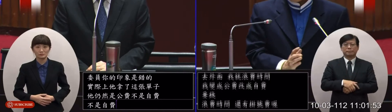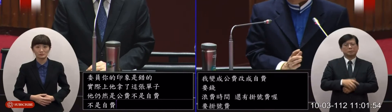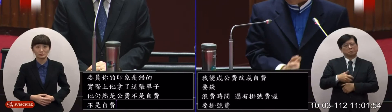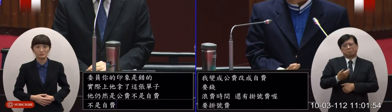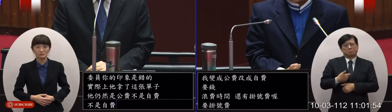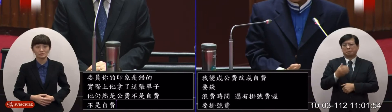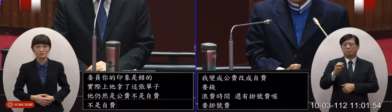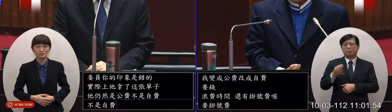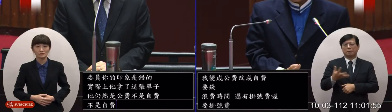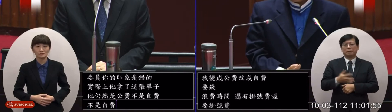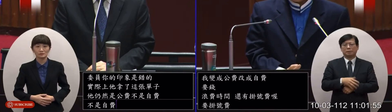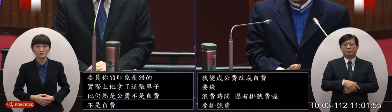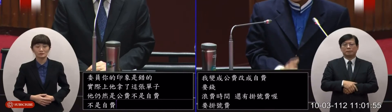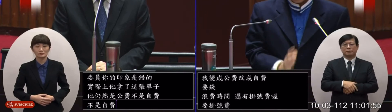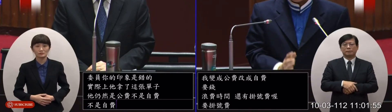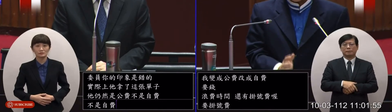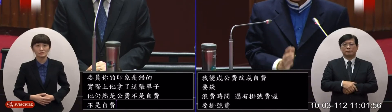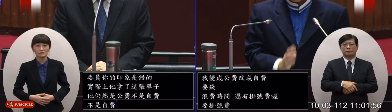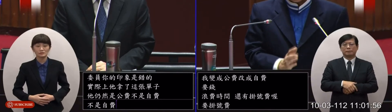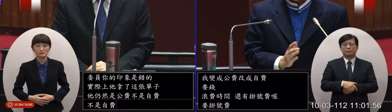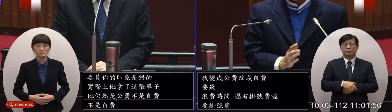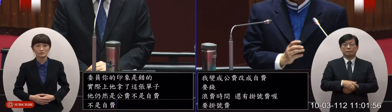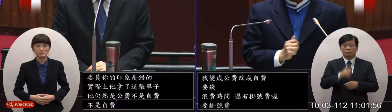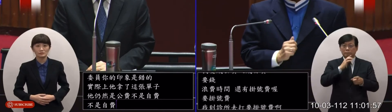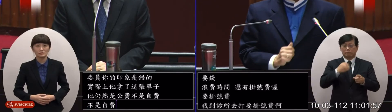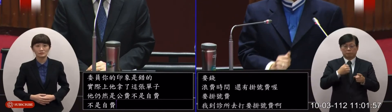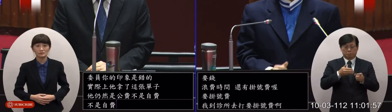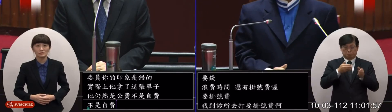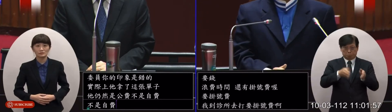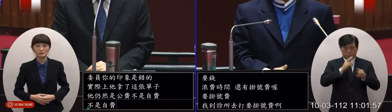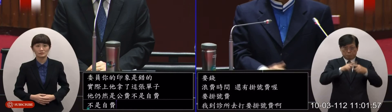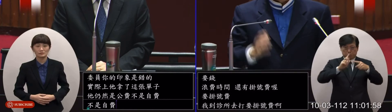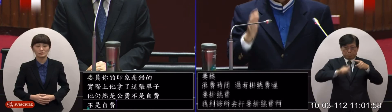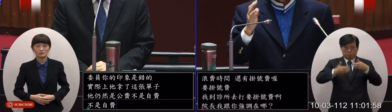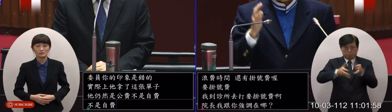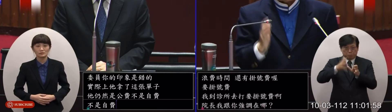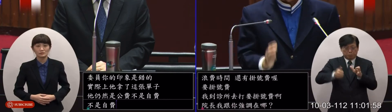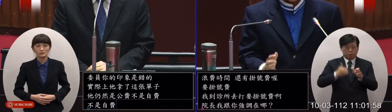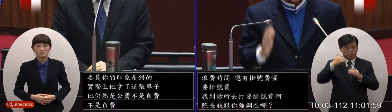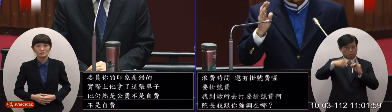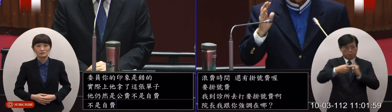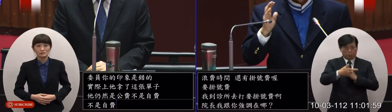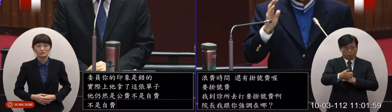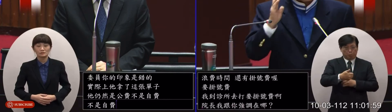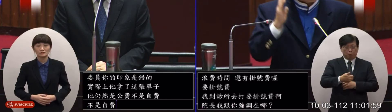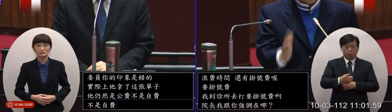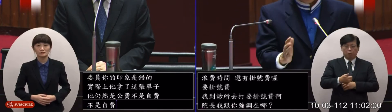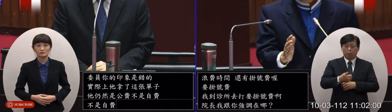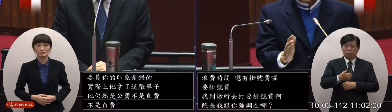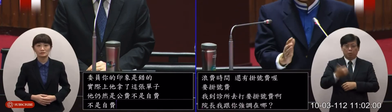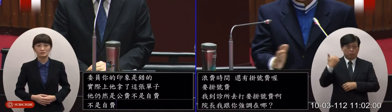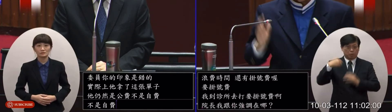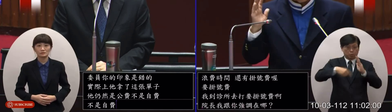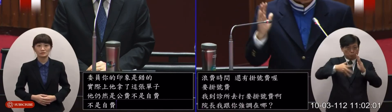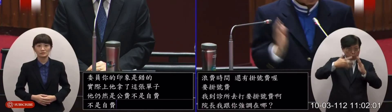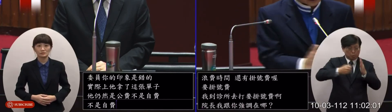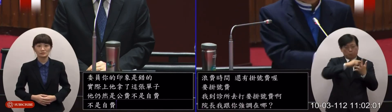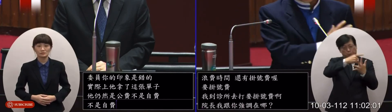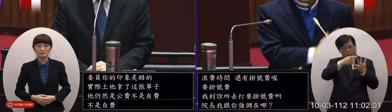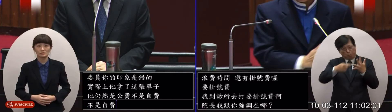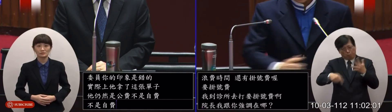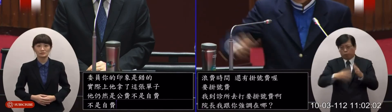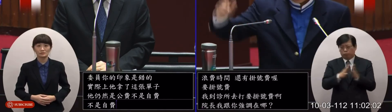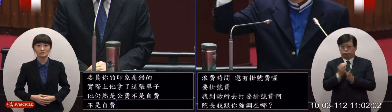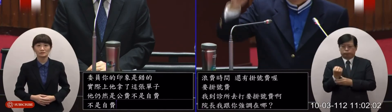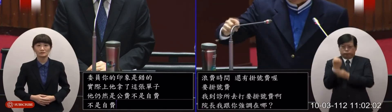我不知道為什麼學部長對高端這麼好一路你們對高端從院長開始要一路復